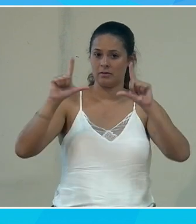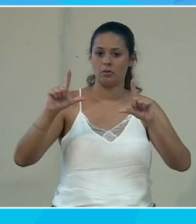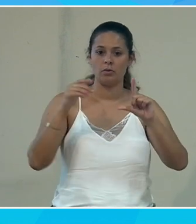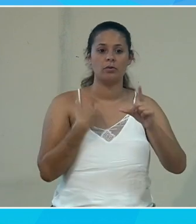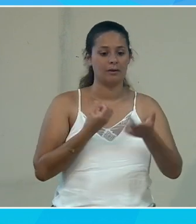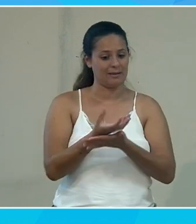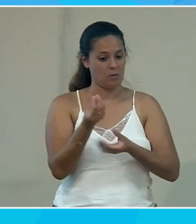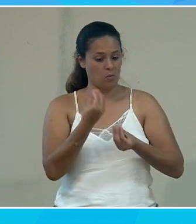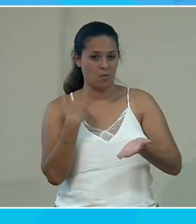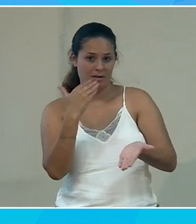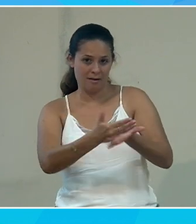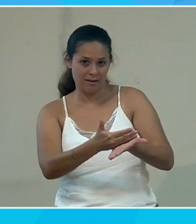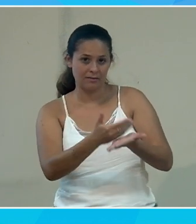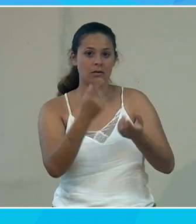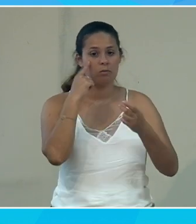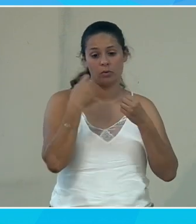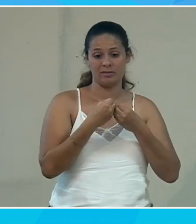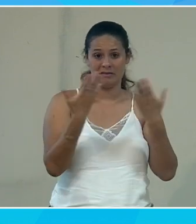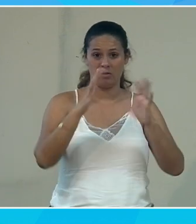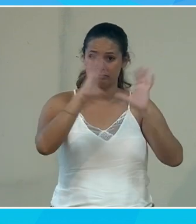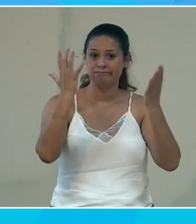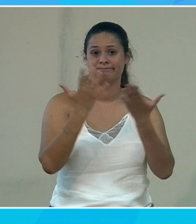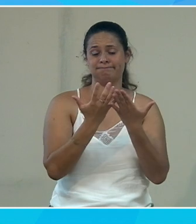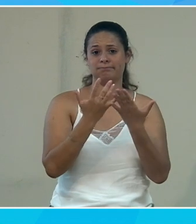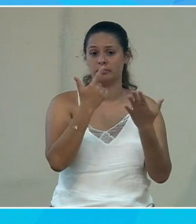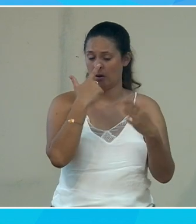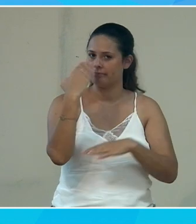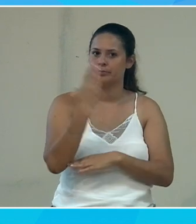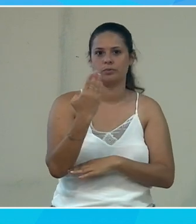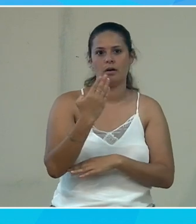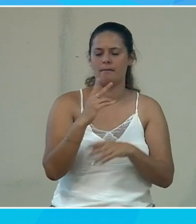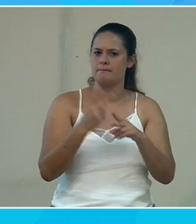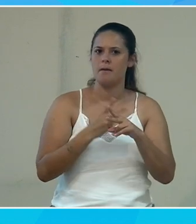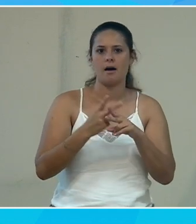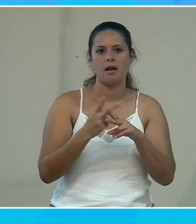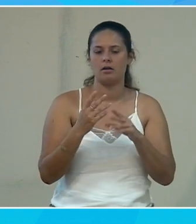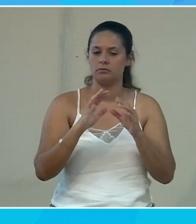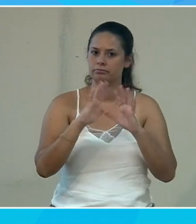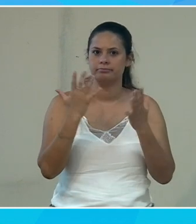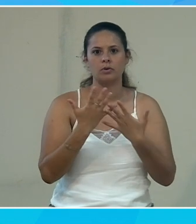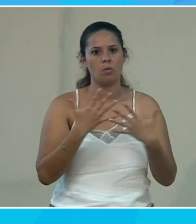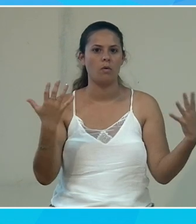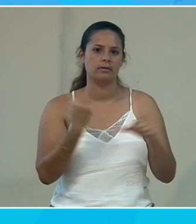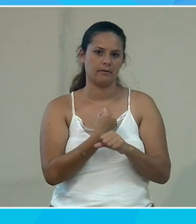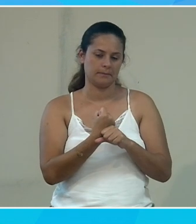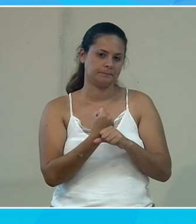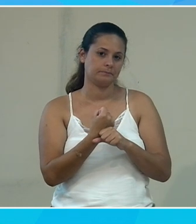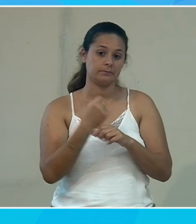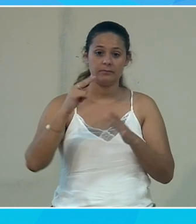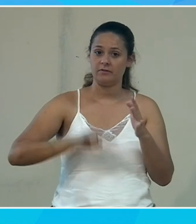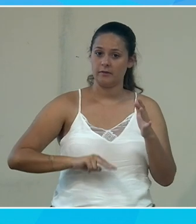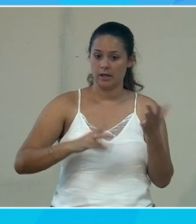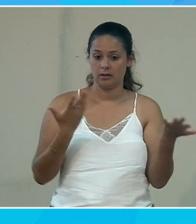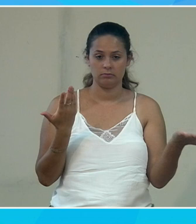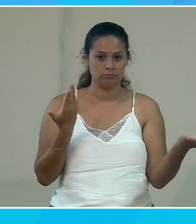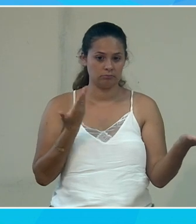'utilisateur où je suis arrêté donc en fait pour développer tout ça ça nécessite pas mal de travail et donc en définitive